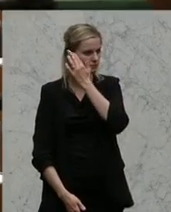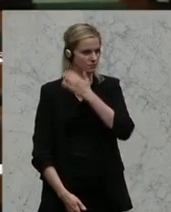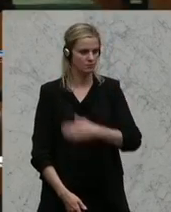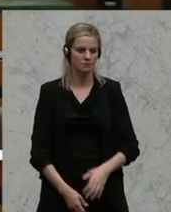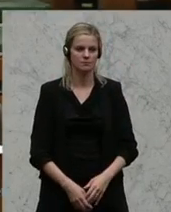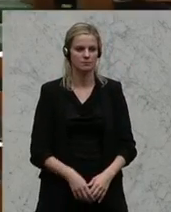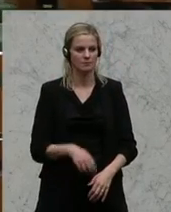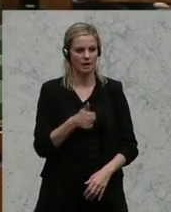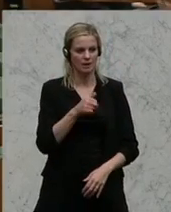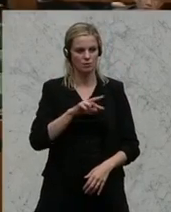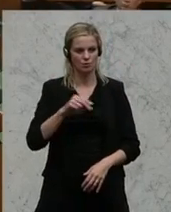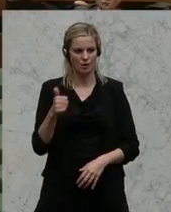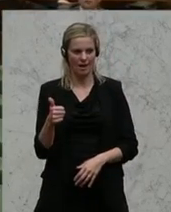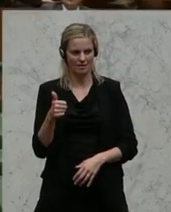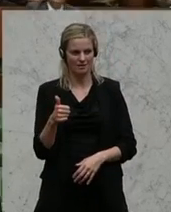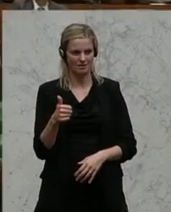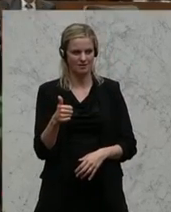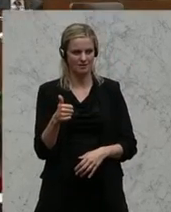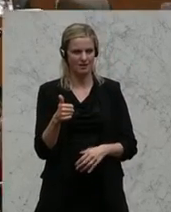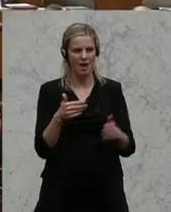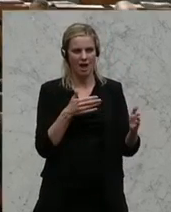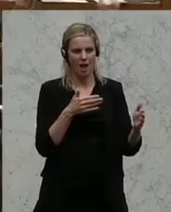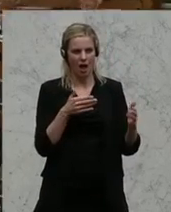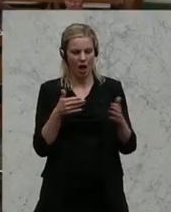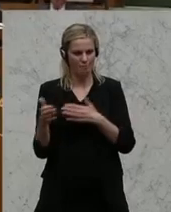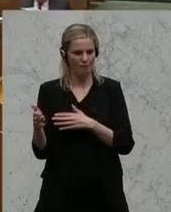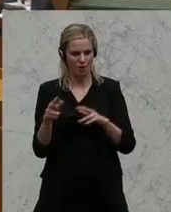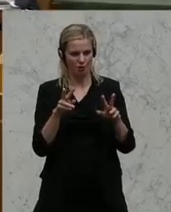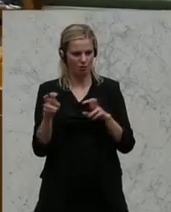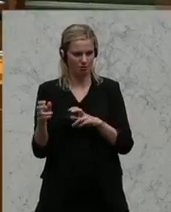Eins zu eins, oder? Bei der Abweichung vom eigentlichen Thema. Thema. Bei der Also,